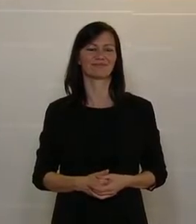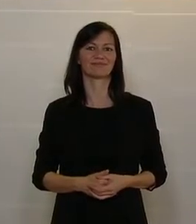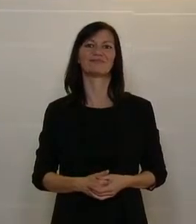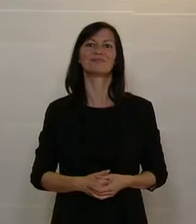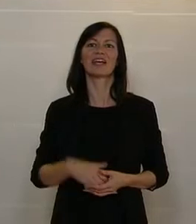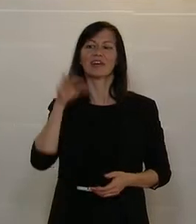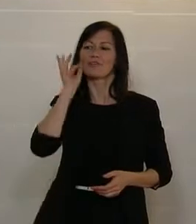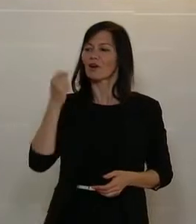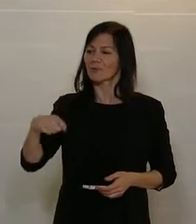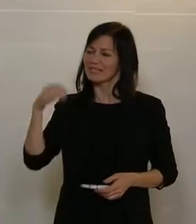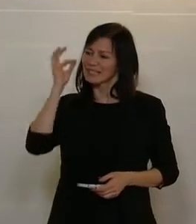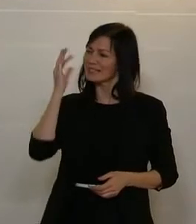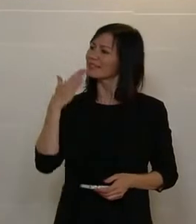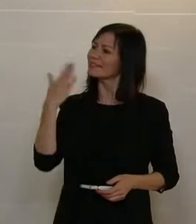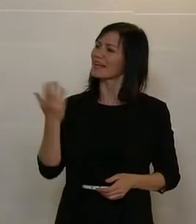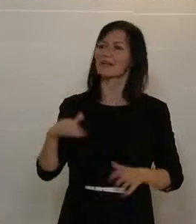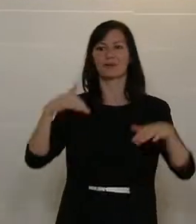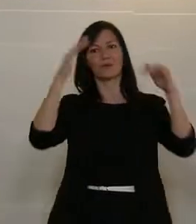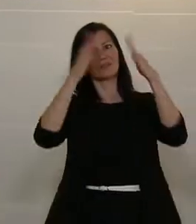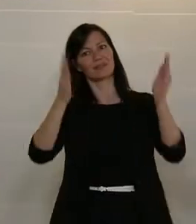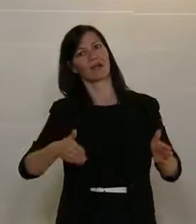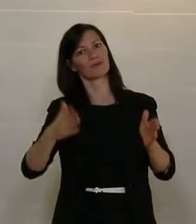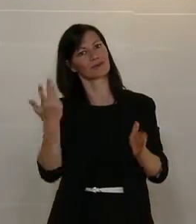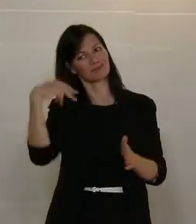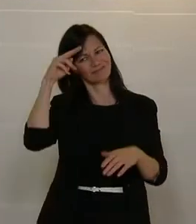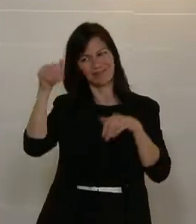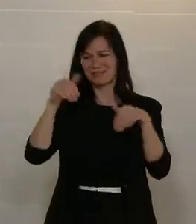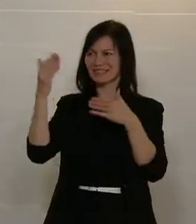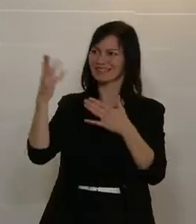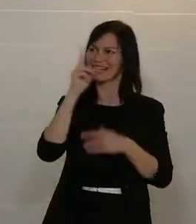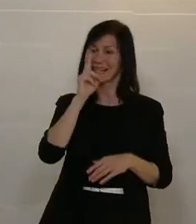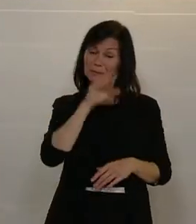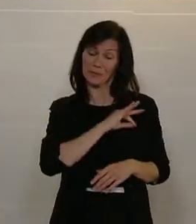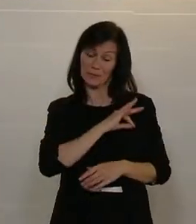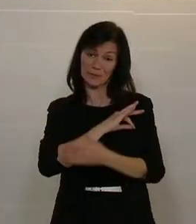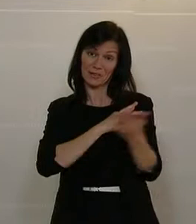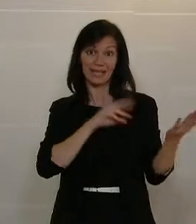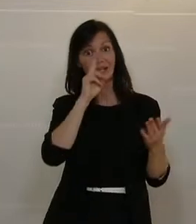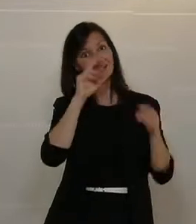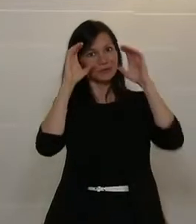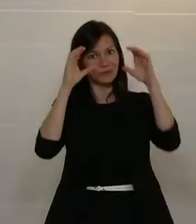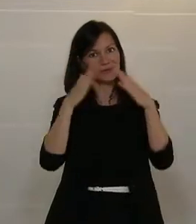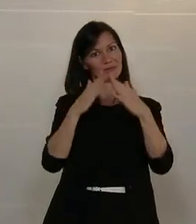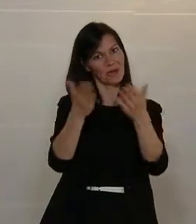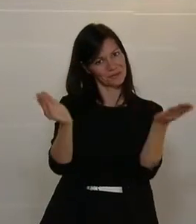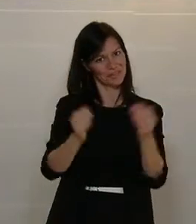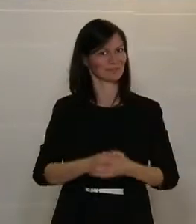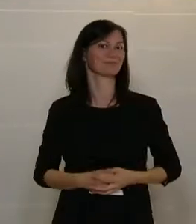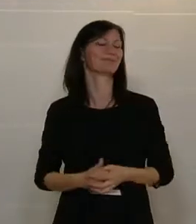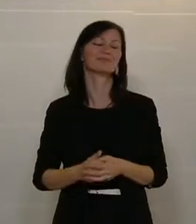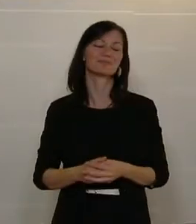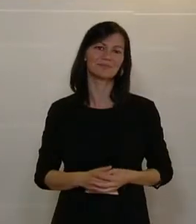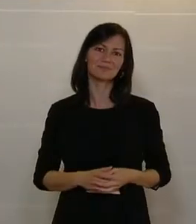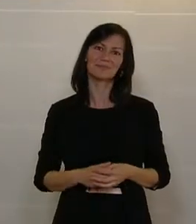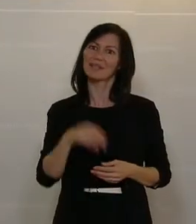Danke, Präsidentin, hohes Haus, werte Minister, liebe Kolleginnen und Kollegen, liebe Zuseherinnen und Zuseher zu Hause,